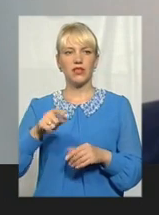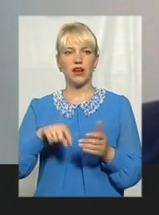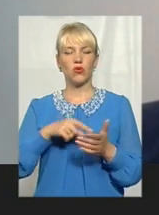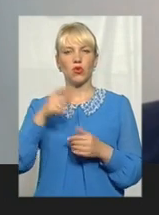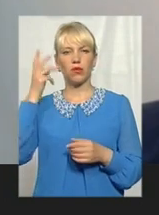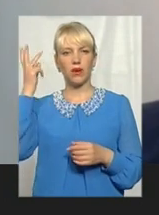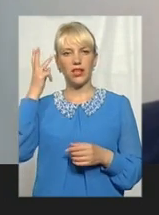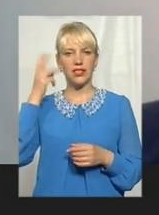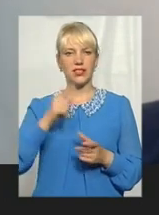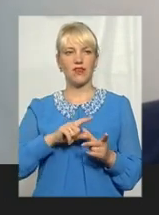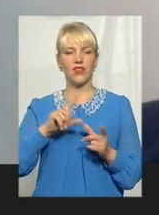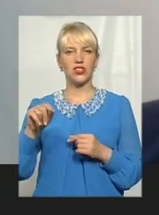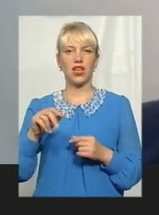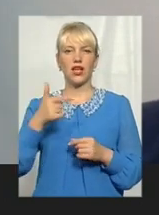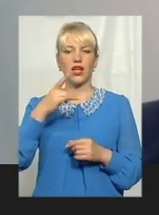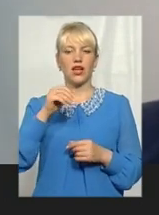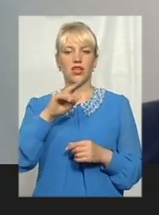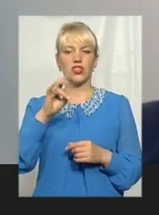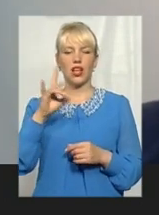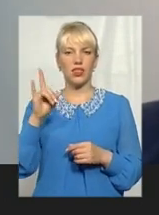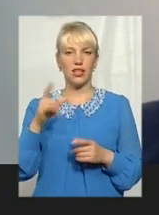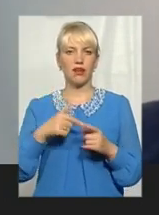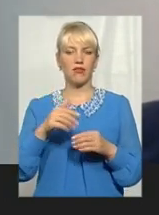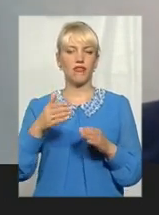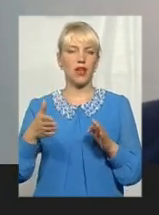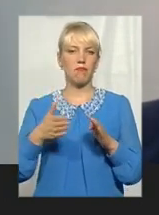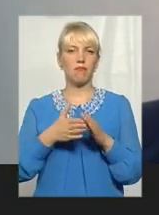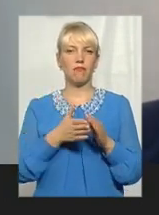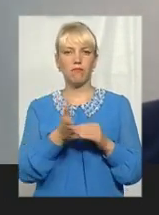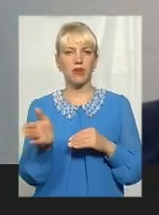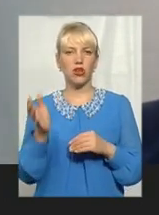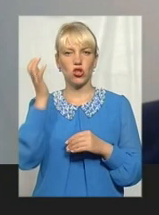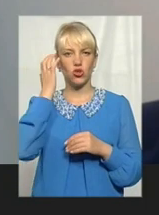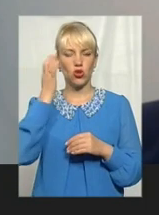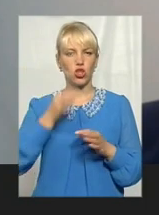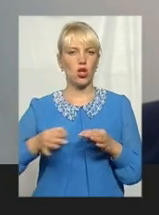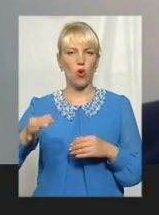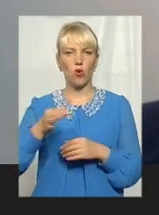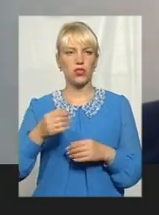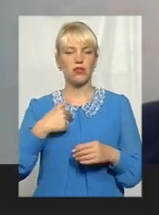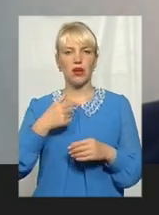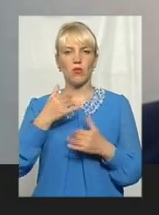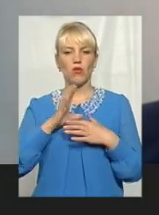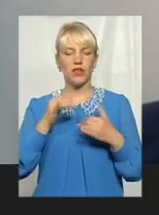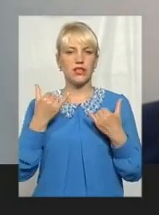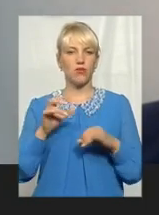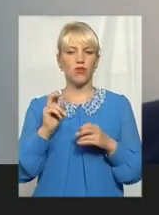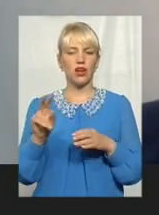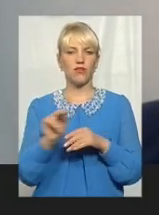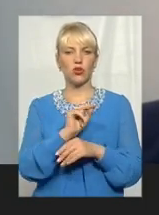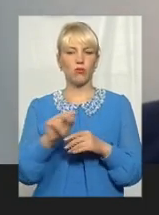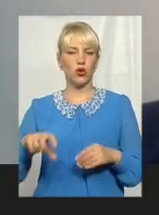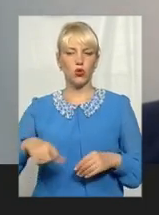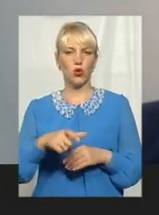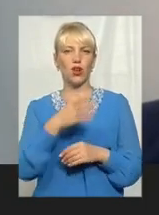виїжджав з Гречани в бік Чорного острова і був подивований, як там гарно зробили виїзд. Підремонтована дорога,